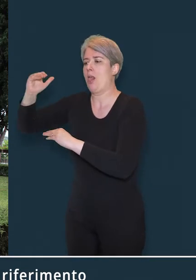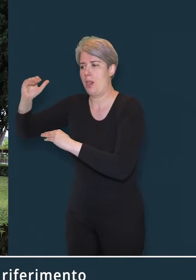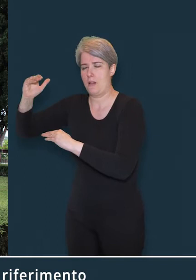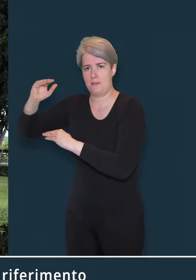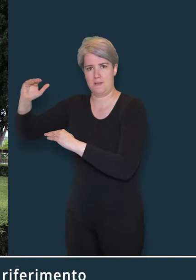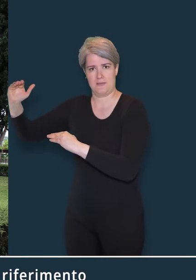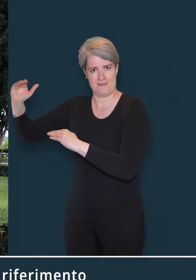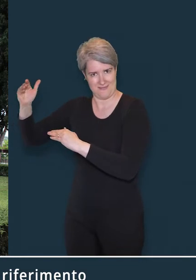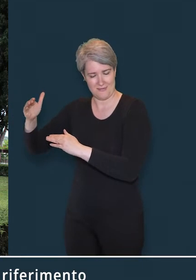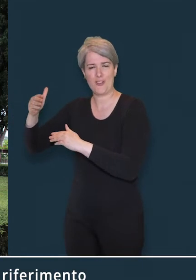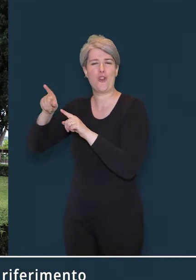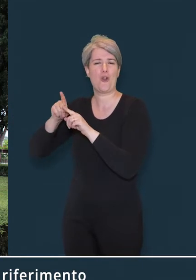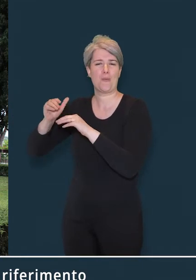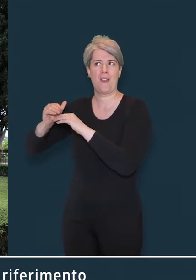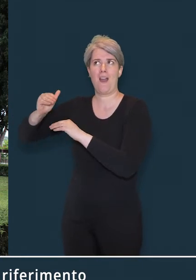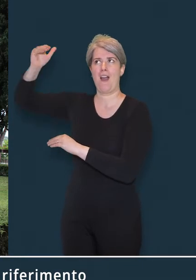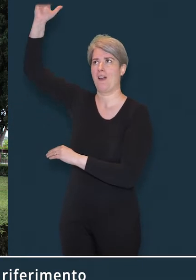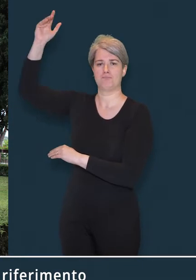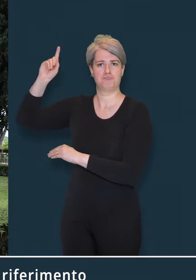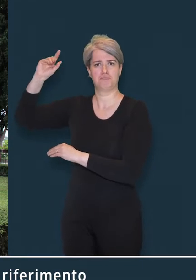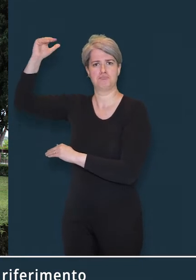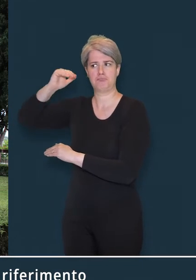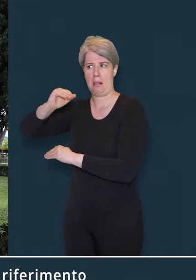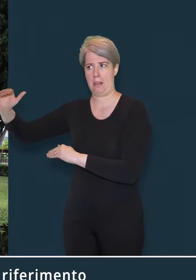in riferimento alla sua limitata altezza.